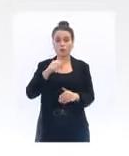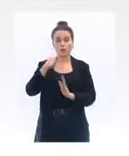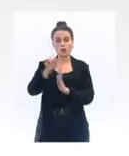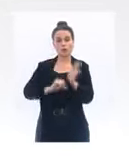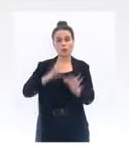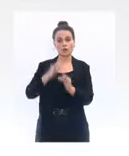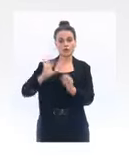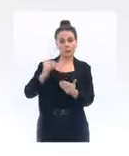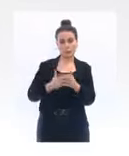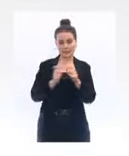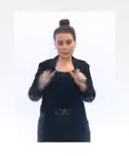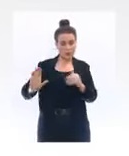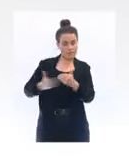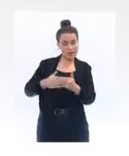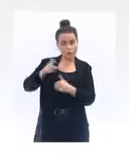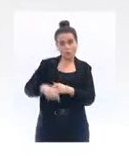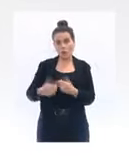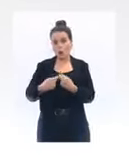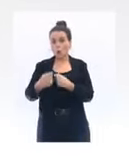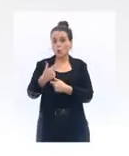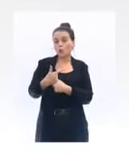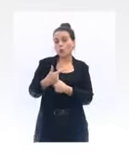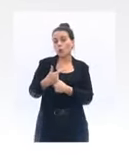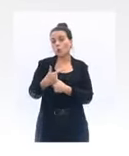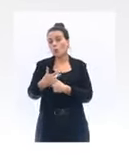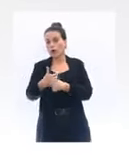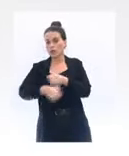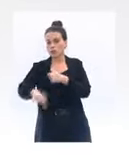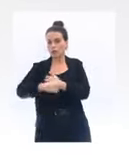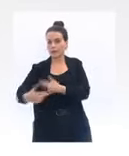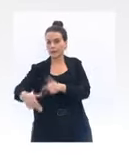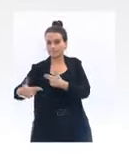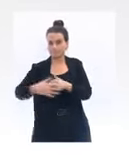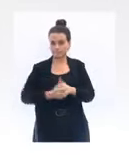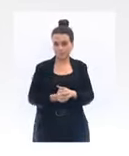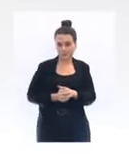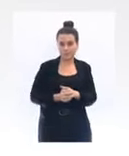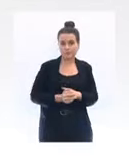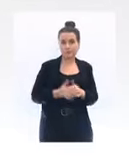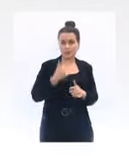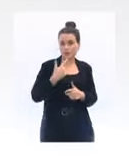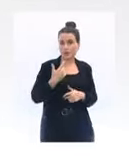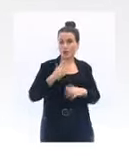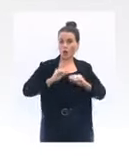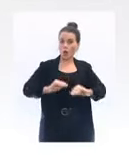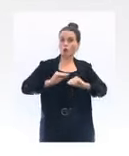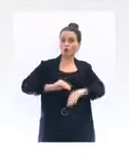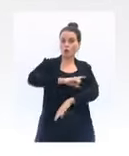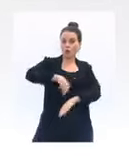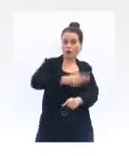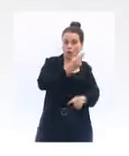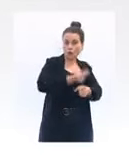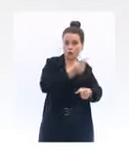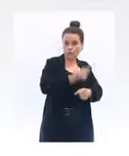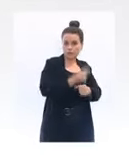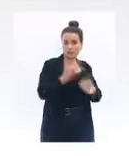pendant 15 jours ou 3 semaines. Ça consiste à avoir d'abord des ressources. Nous avons enregistré des centaines d'heures de cours. Nous avons aussi modernisé l'application